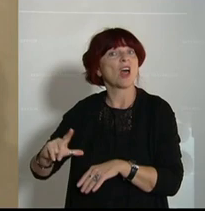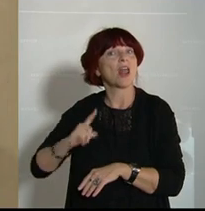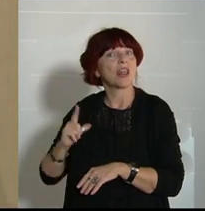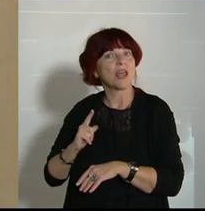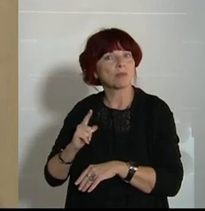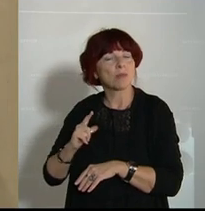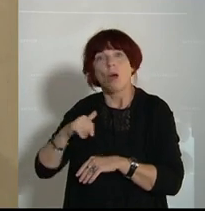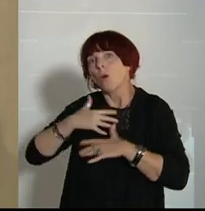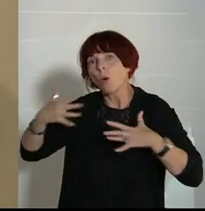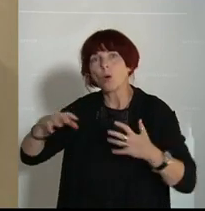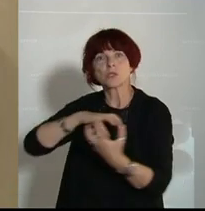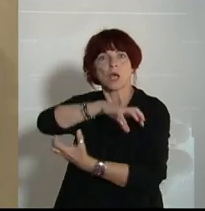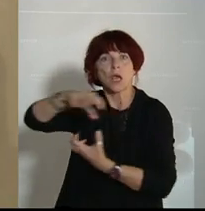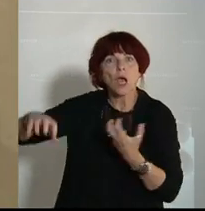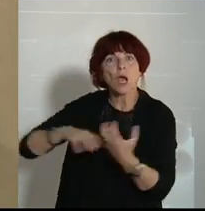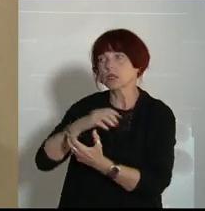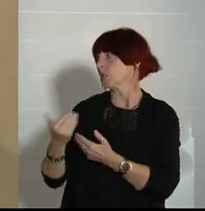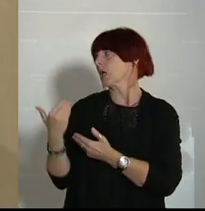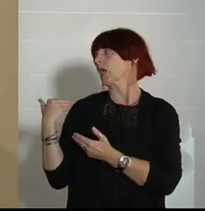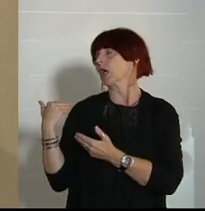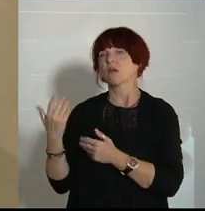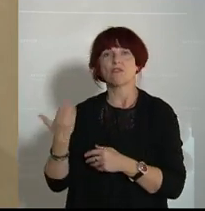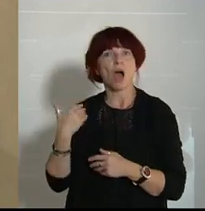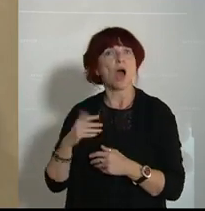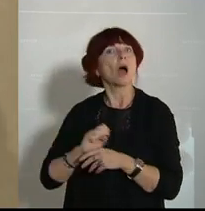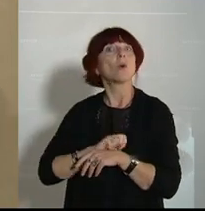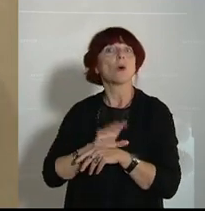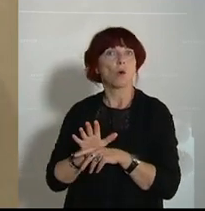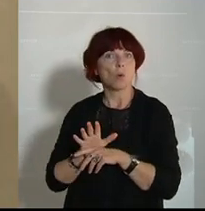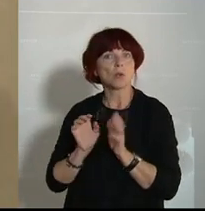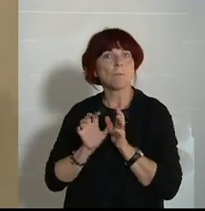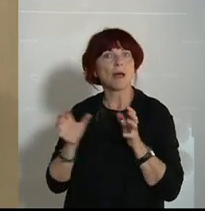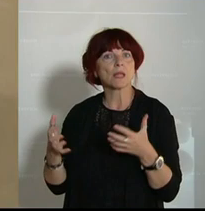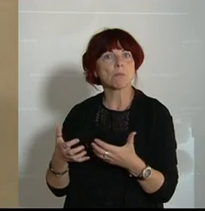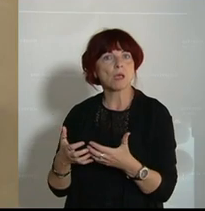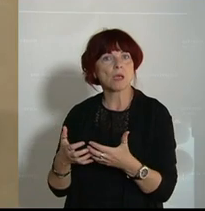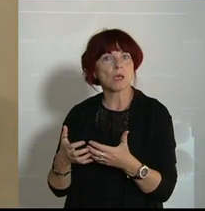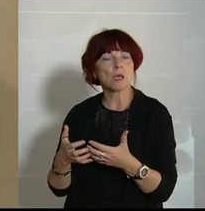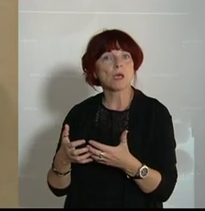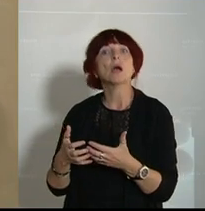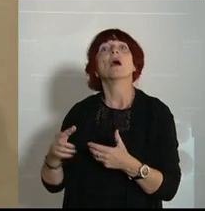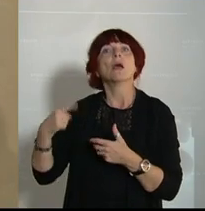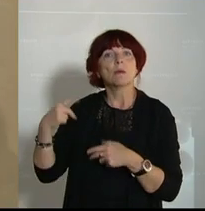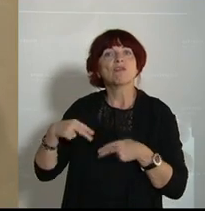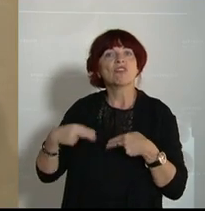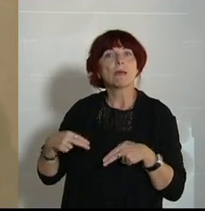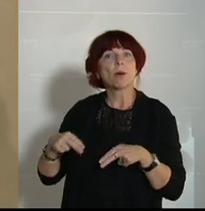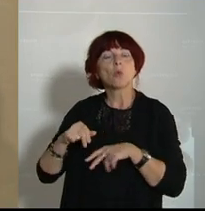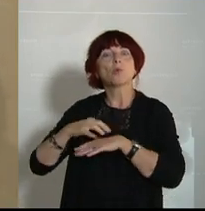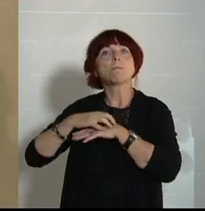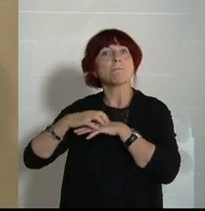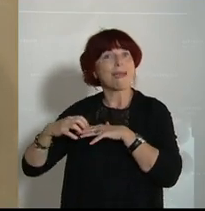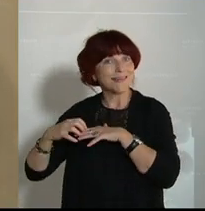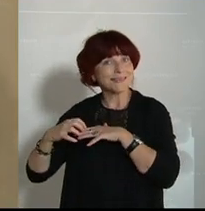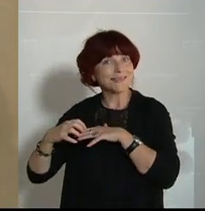Europa, in der jüngsten Vergangenheit, nämlich in der Corona-Pandemie. Die Pandemie Februar und März